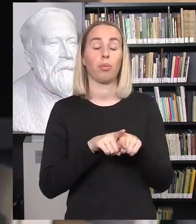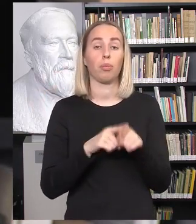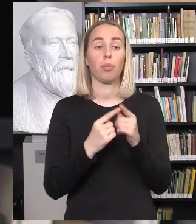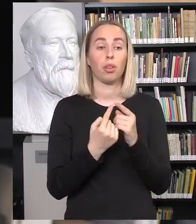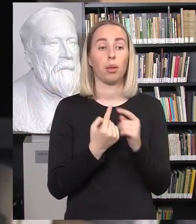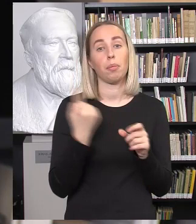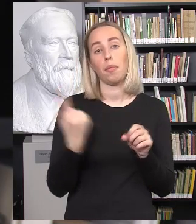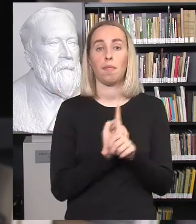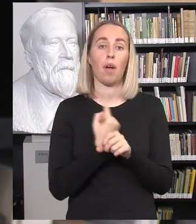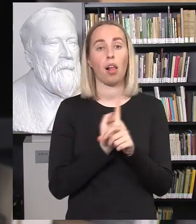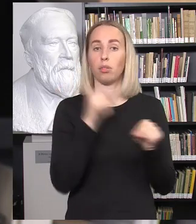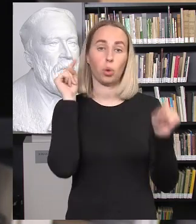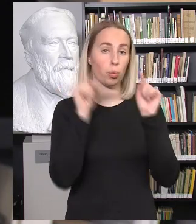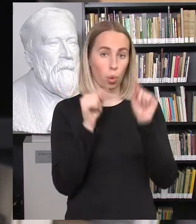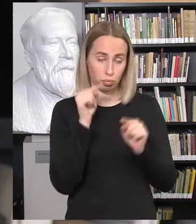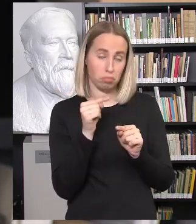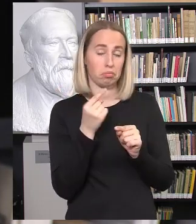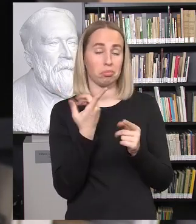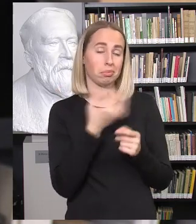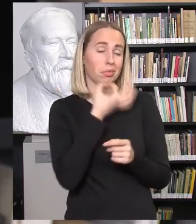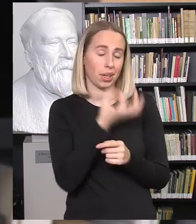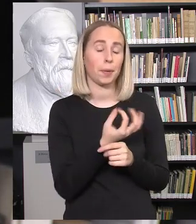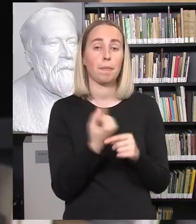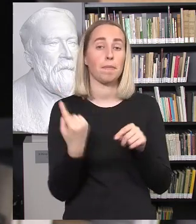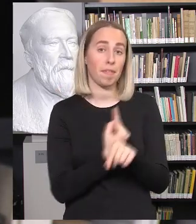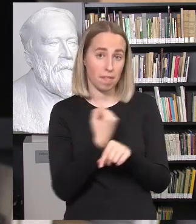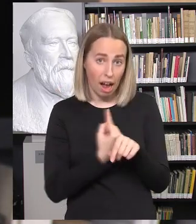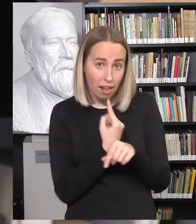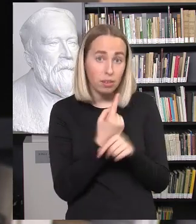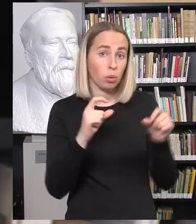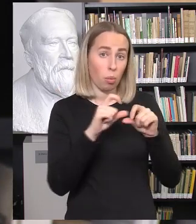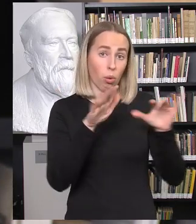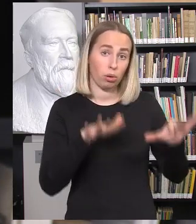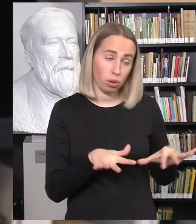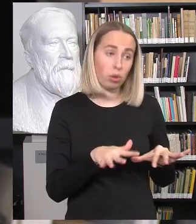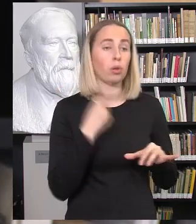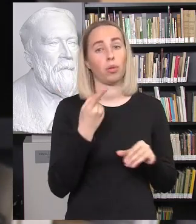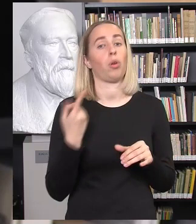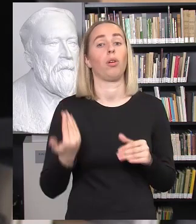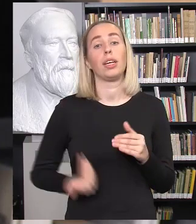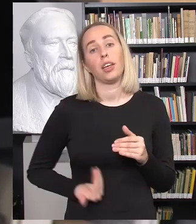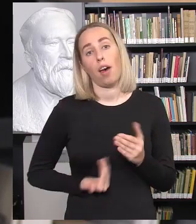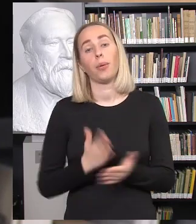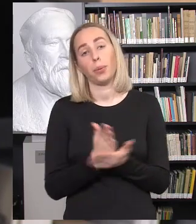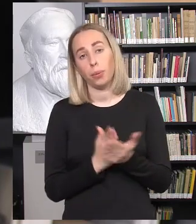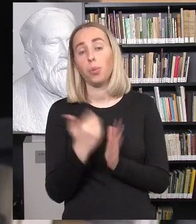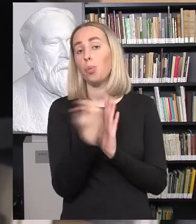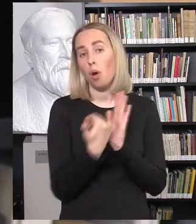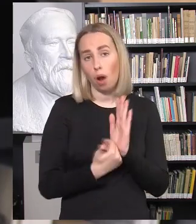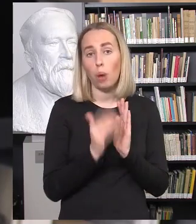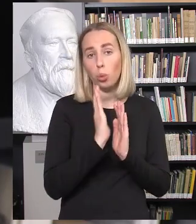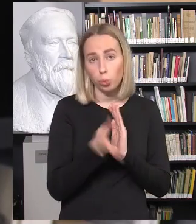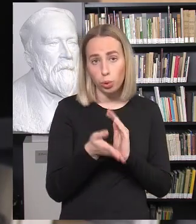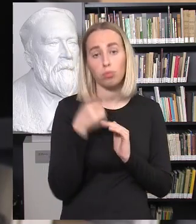valandą dalykinę, tai turėsime, na, nuoseklę gyvenimo įgūdžių programą, kurioje bus